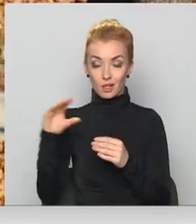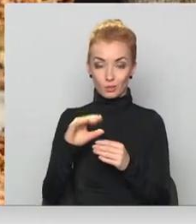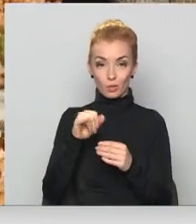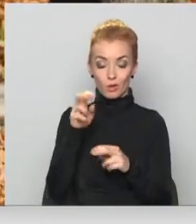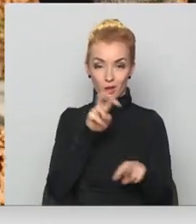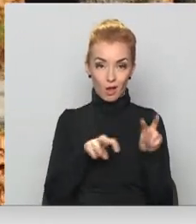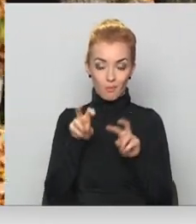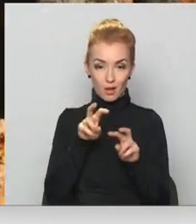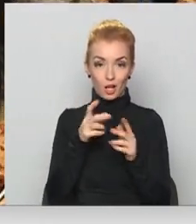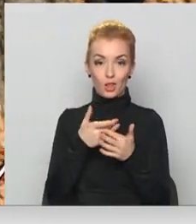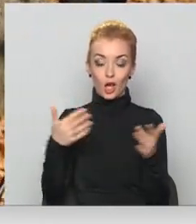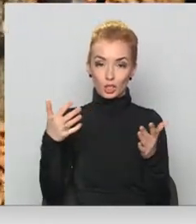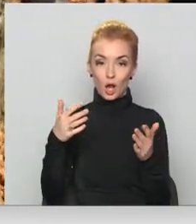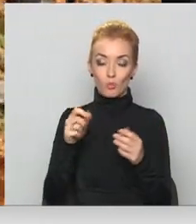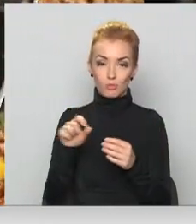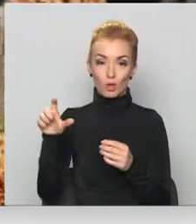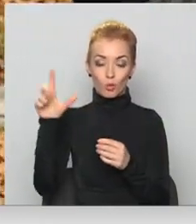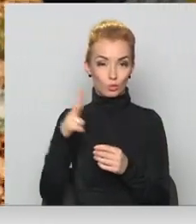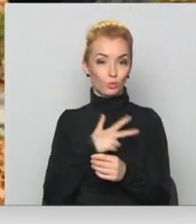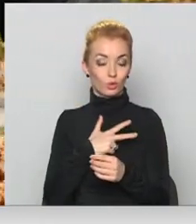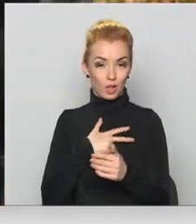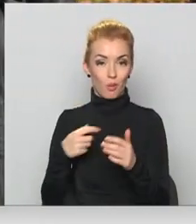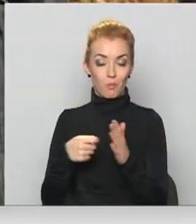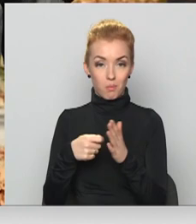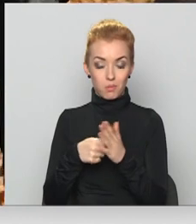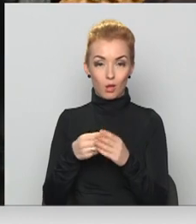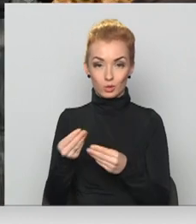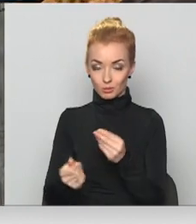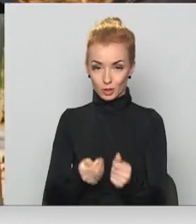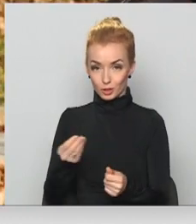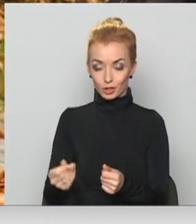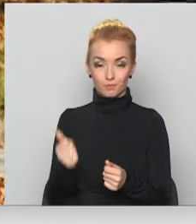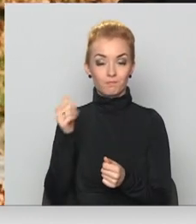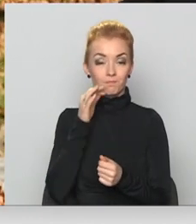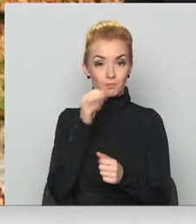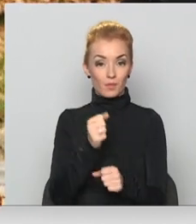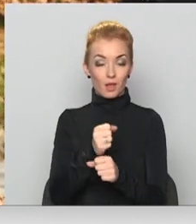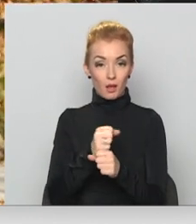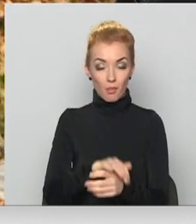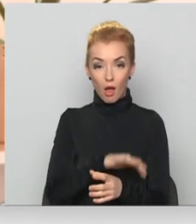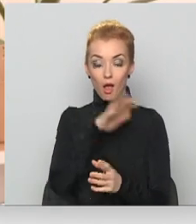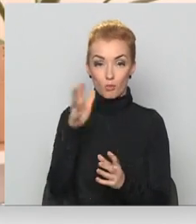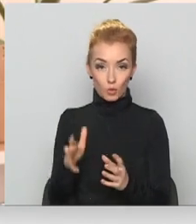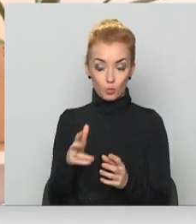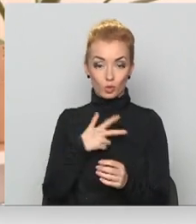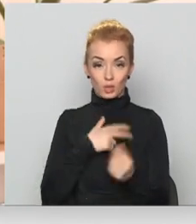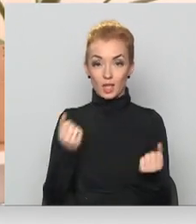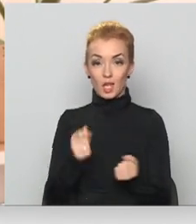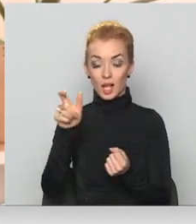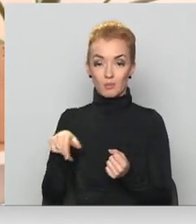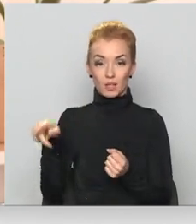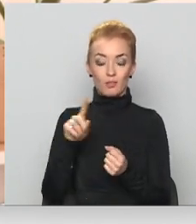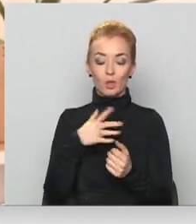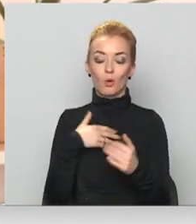jāmeklē dažādu pieaugošu sociālo pabalstu izmaksāšanai. Darba apjoms sociālam darbiniekiem jau ir tik